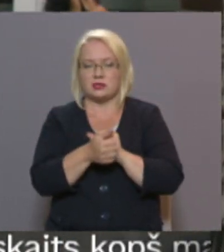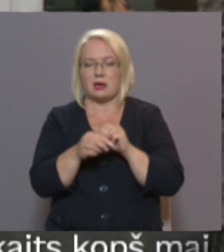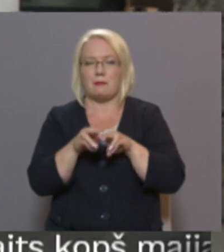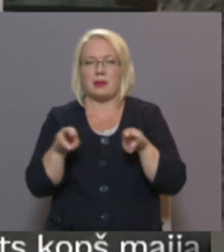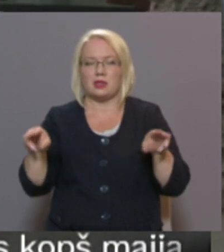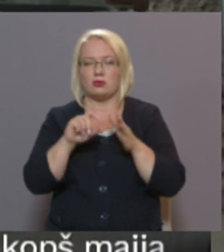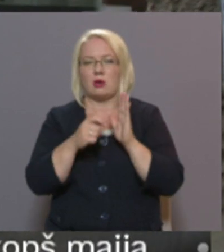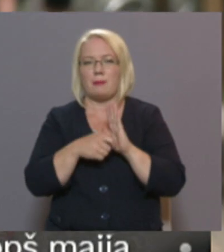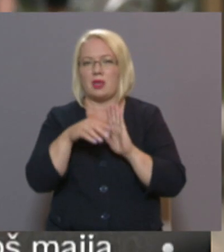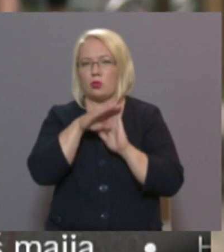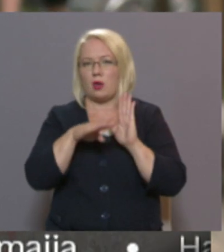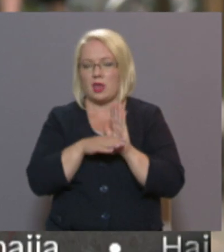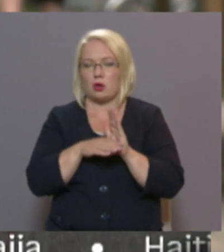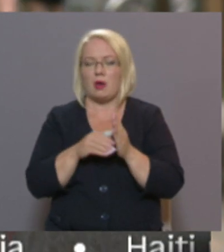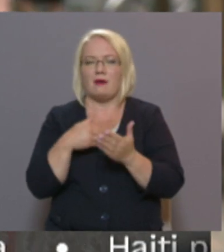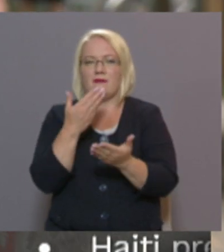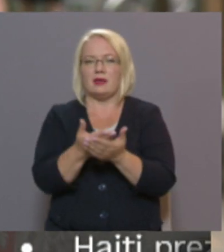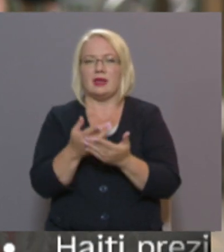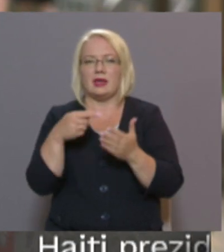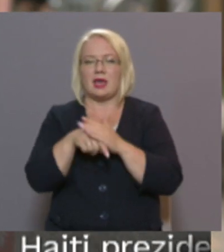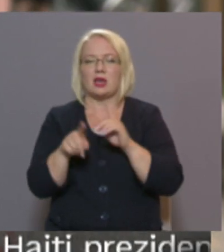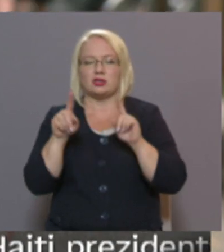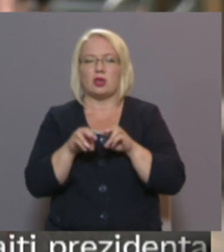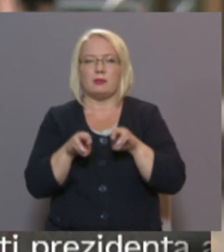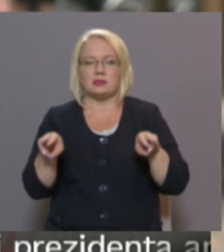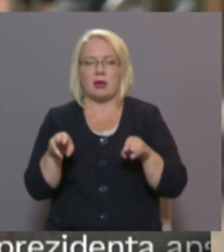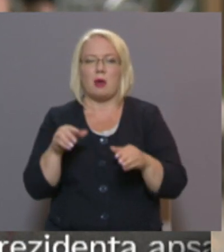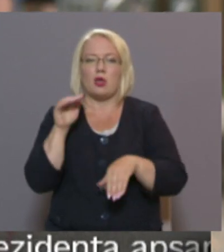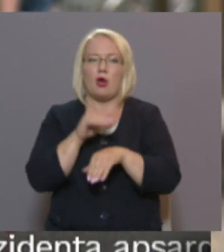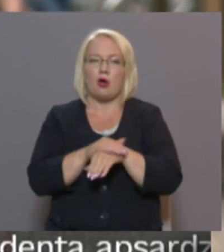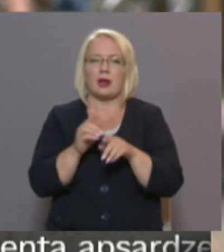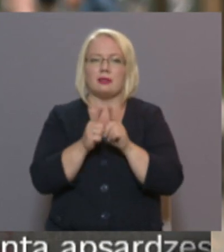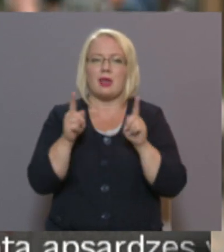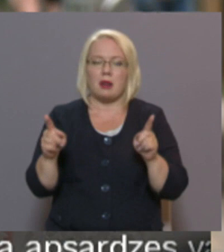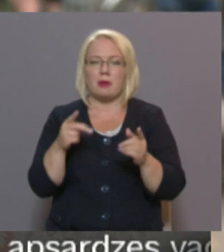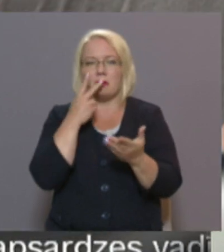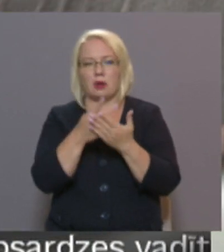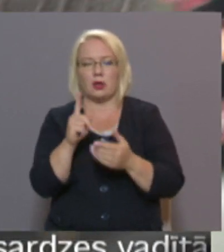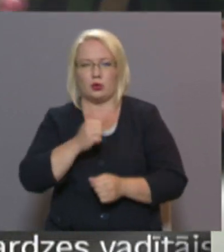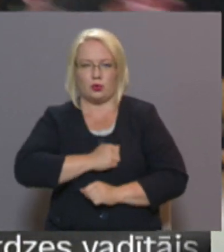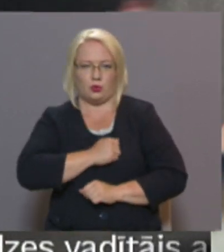noteikumos virsīs iekšlietu ministrī, taču konkrētus termiņus pagaidām prognozēt ir grūti.